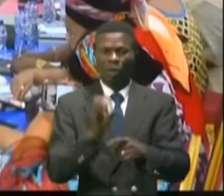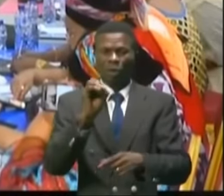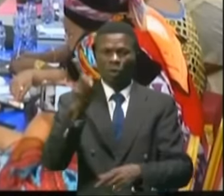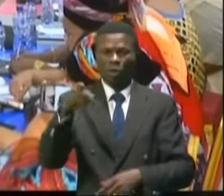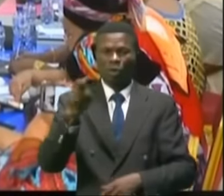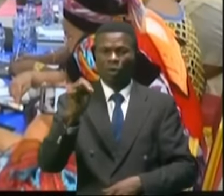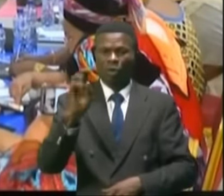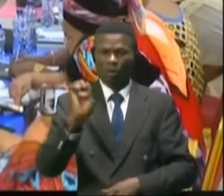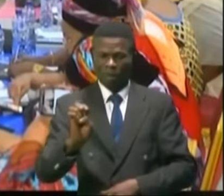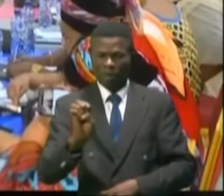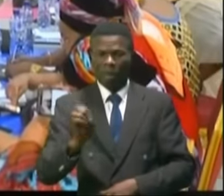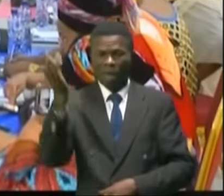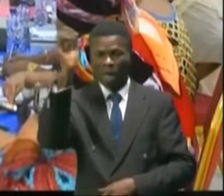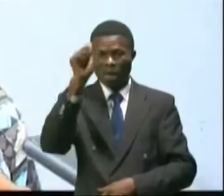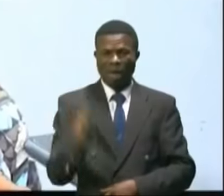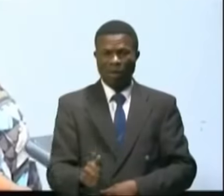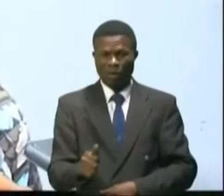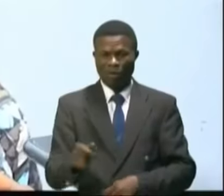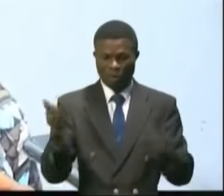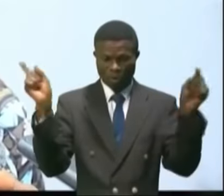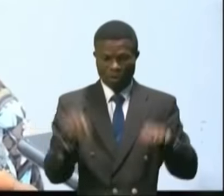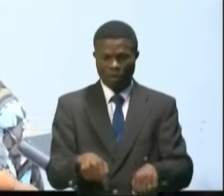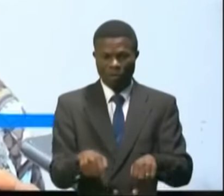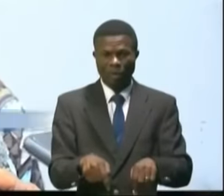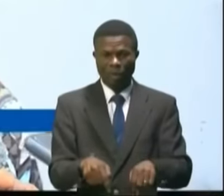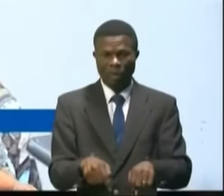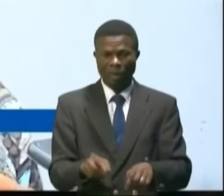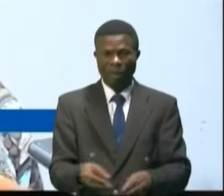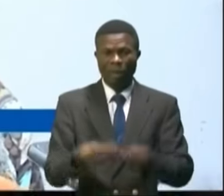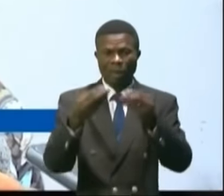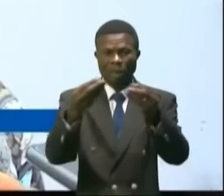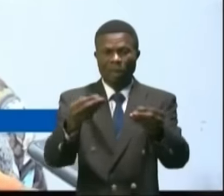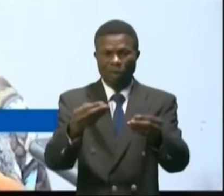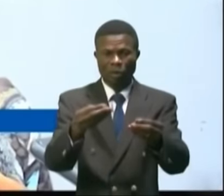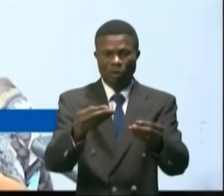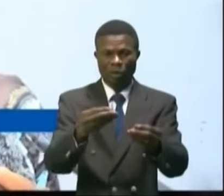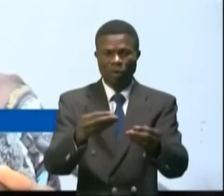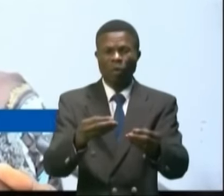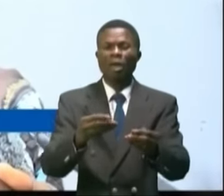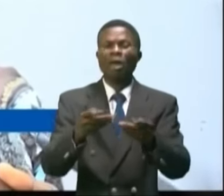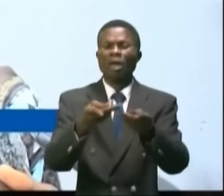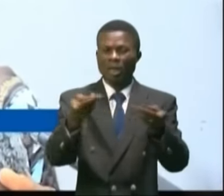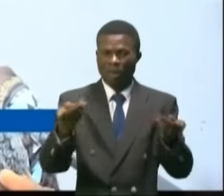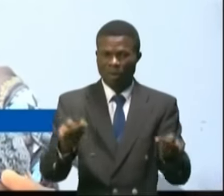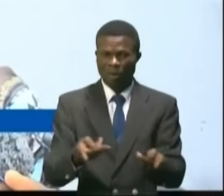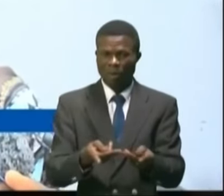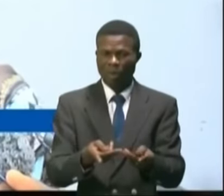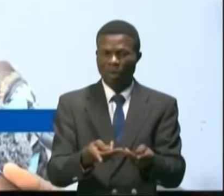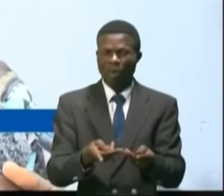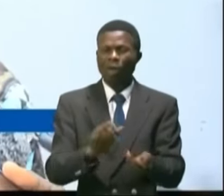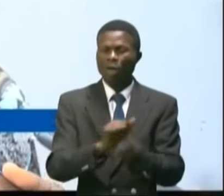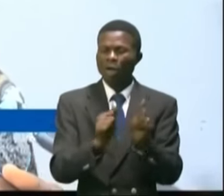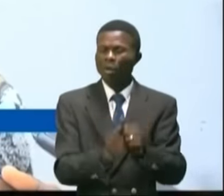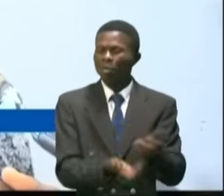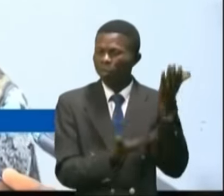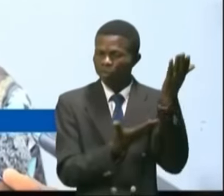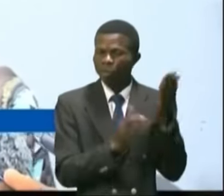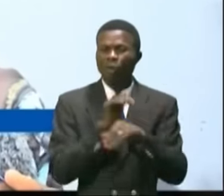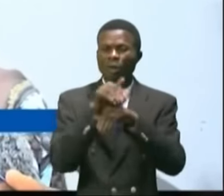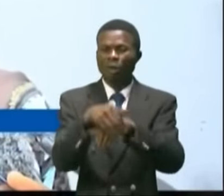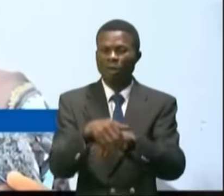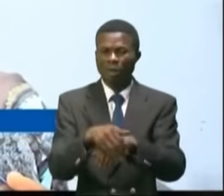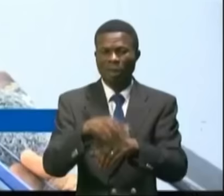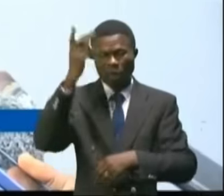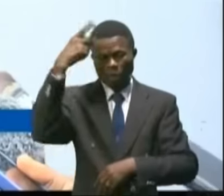Society Africa. Nous sommes là pour remettre sur la table en tout cas l'épineuse question de la participation